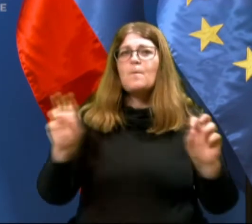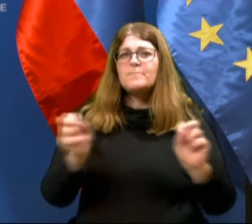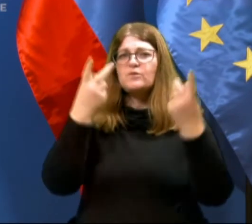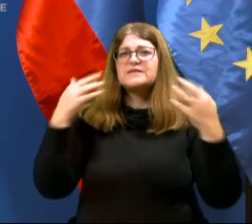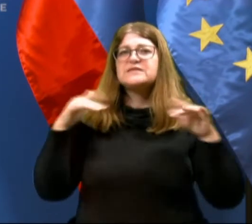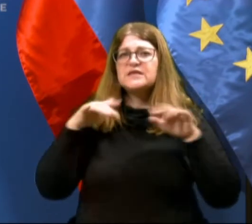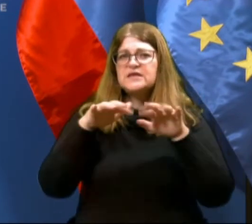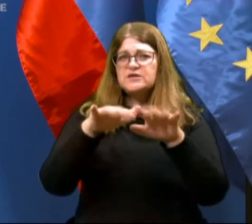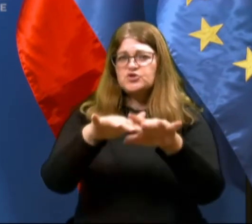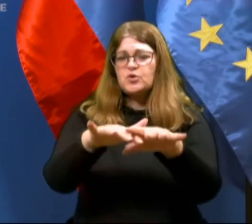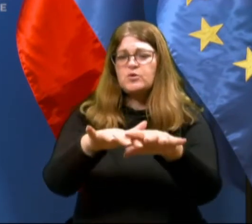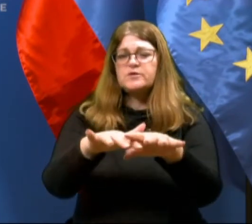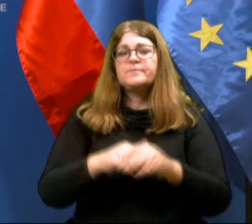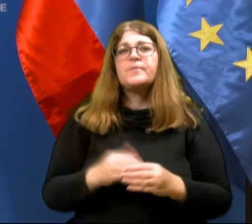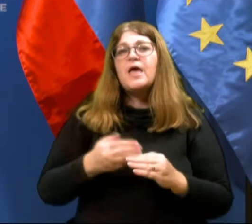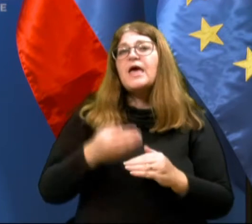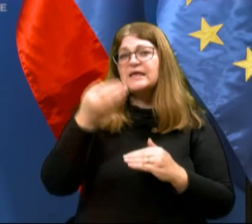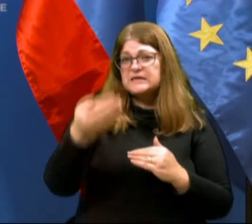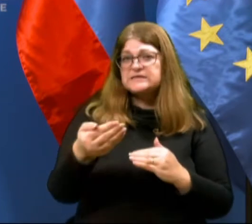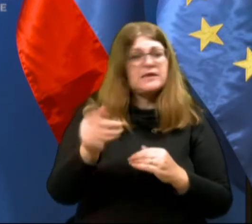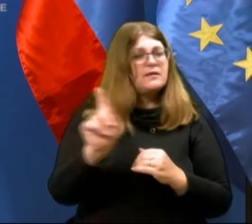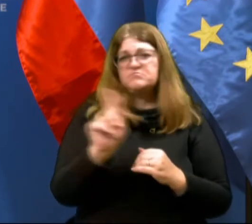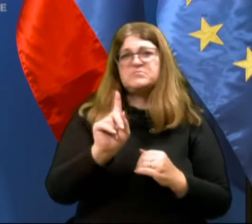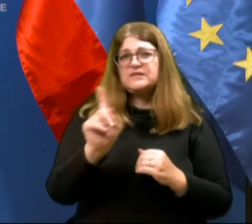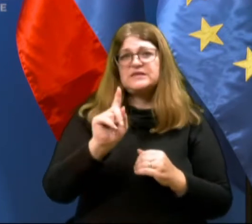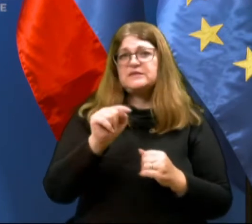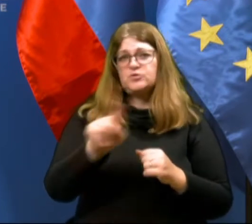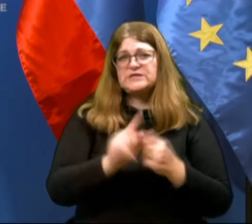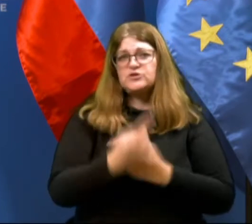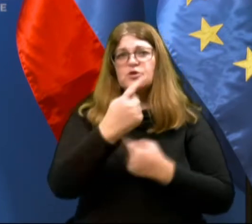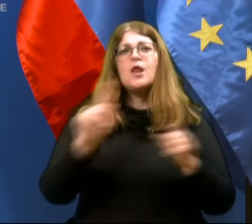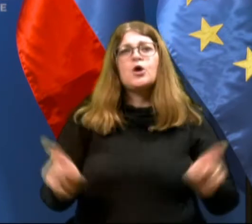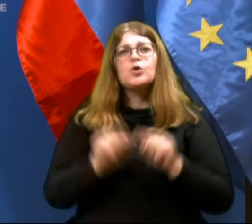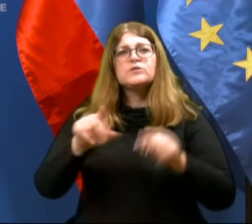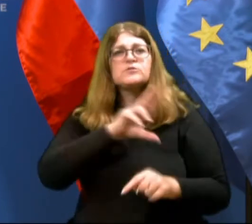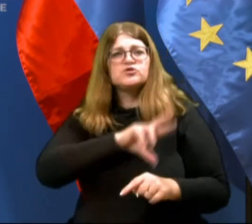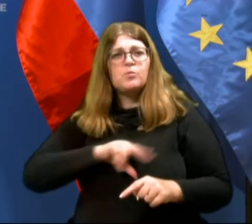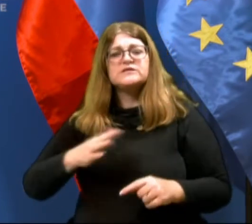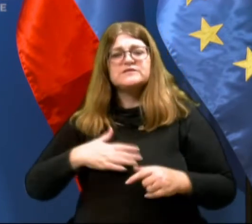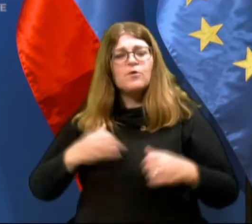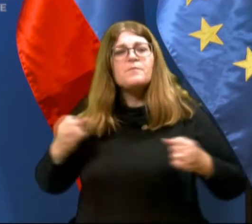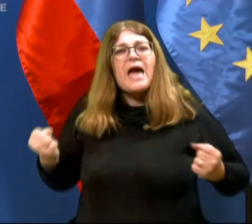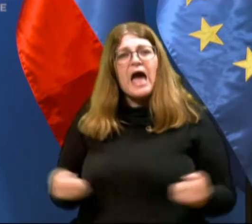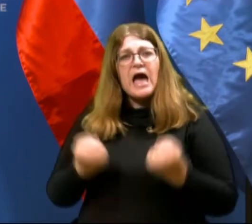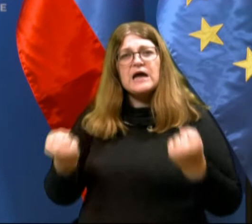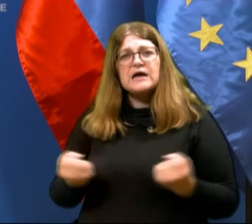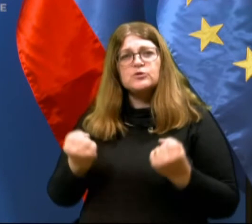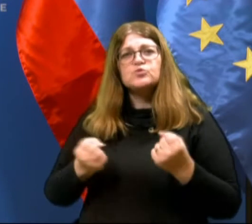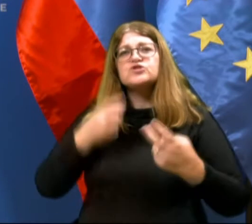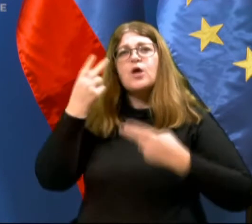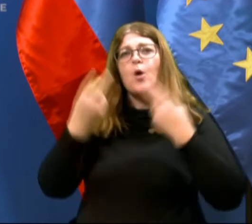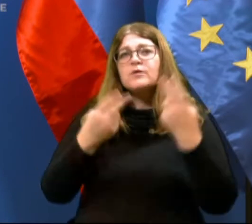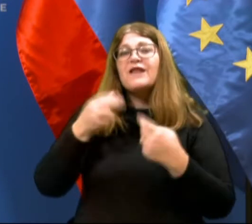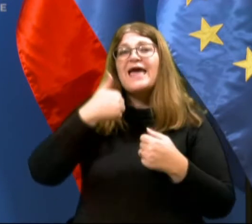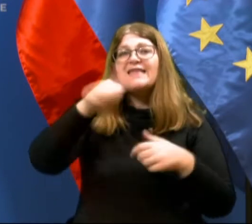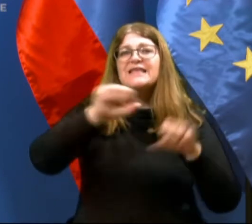shod. Kasneje do tega shoda ni prišlo obkljub temu, pa so policisti s svojimi aktivnostmi obravnavali